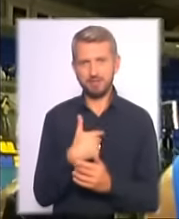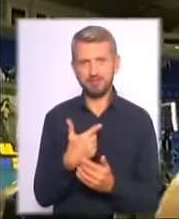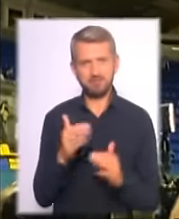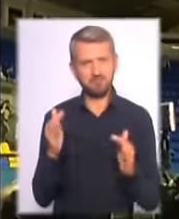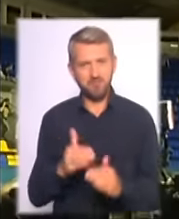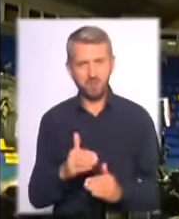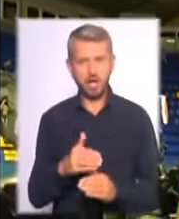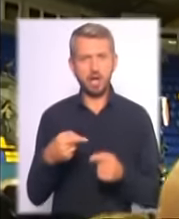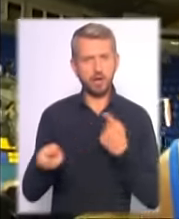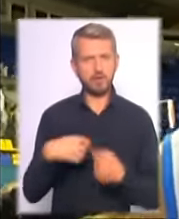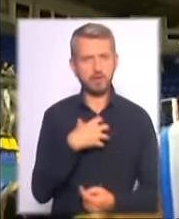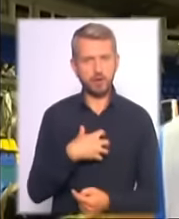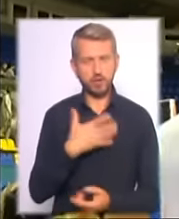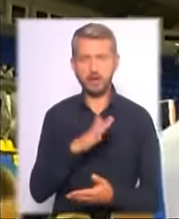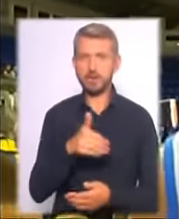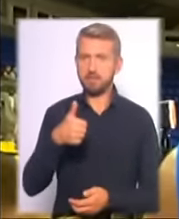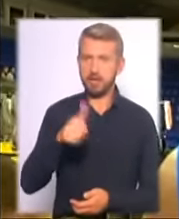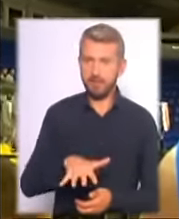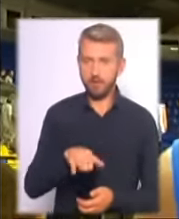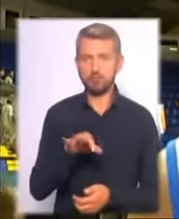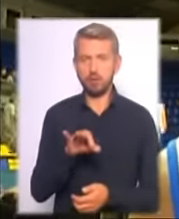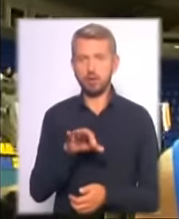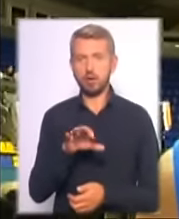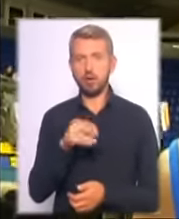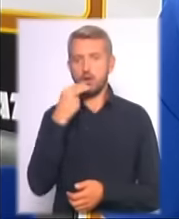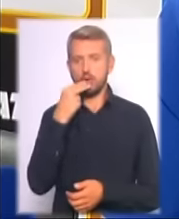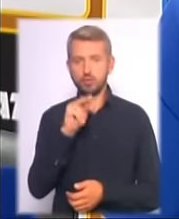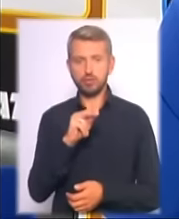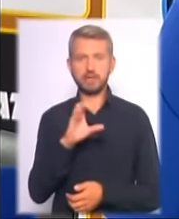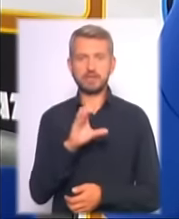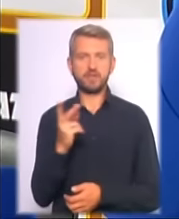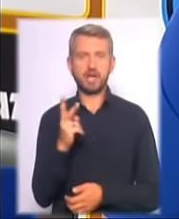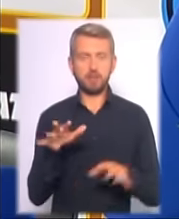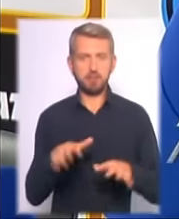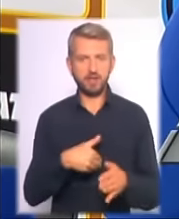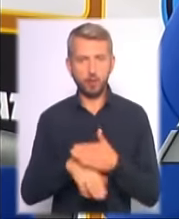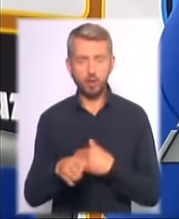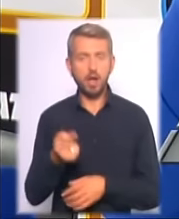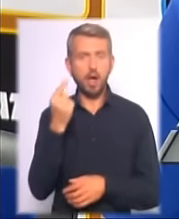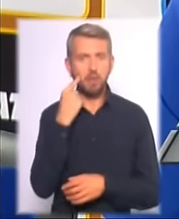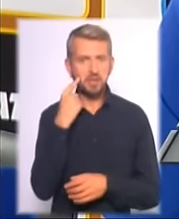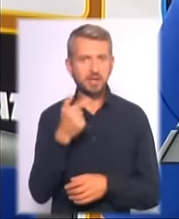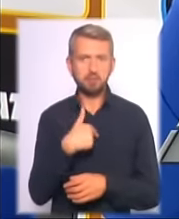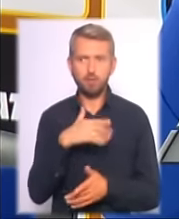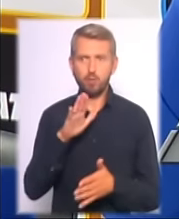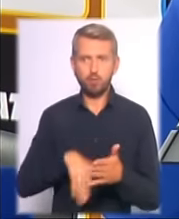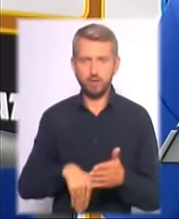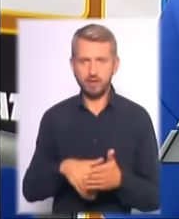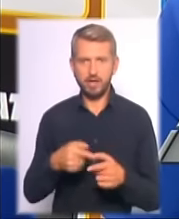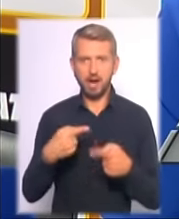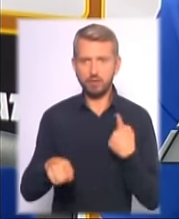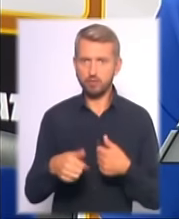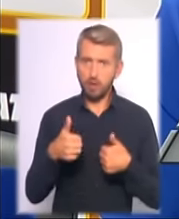важна. Якщо не перше місце, то лучший із вторих місць виходить. Обидно, що ми спустили разницю комфортну.